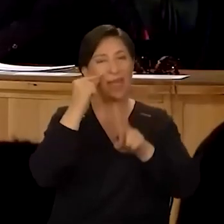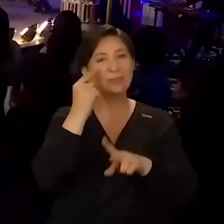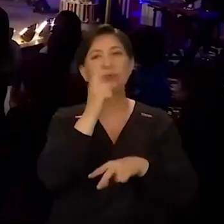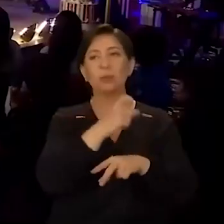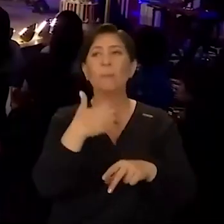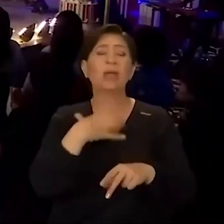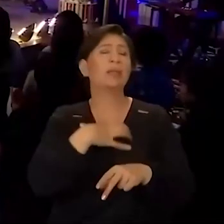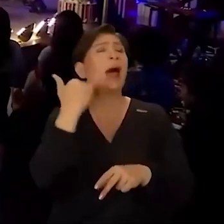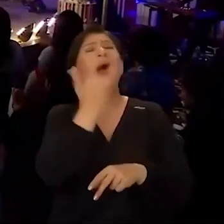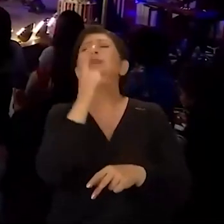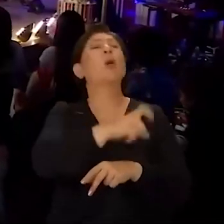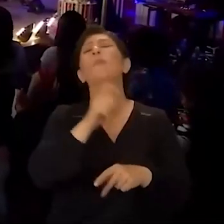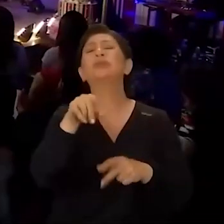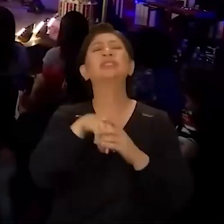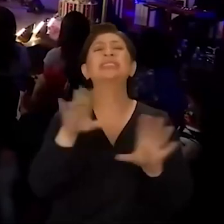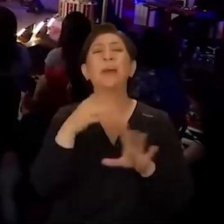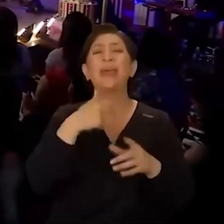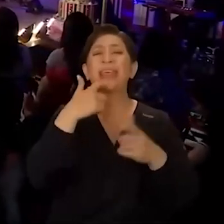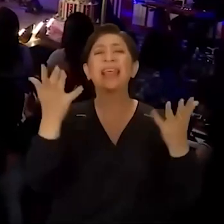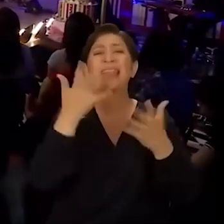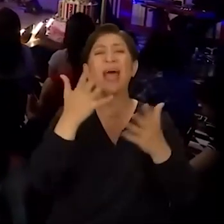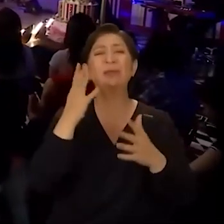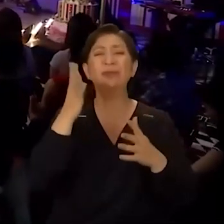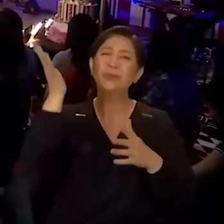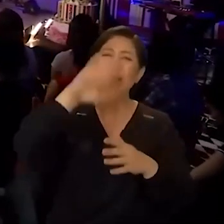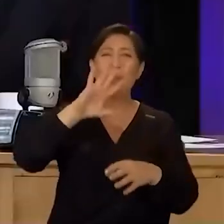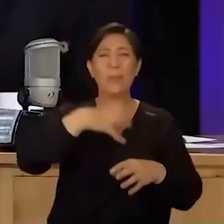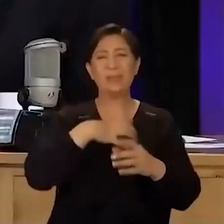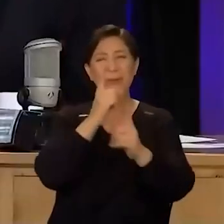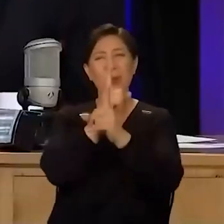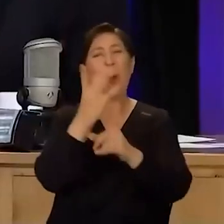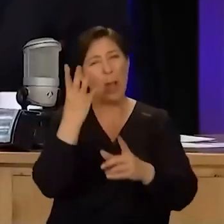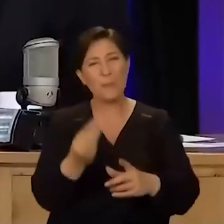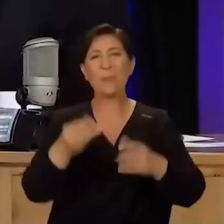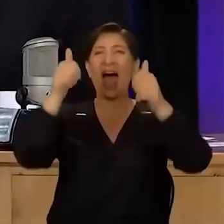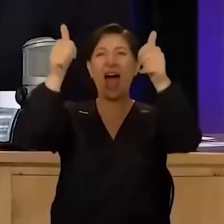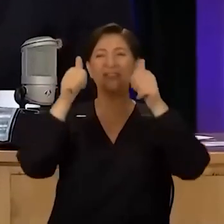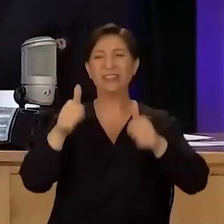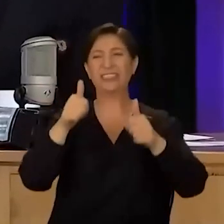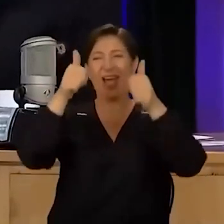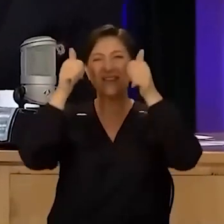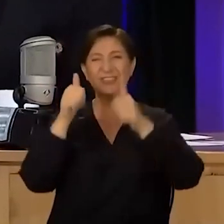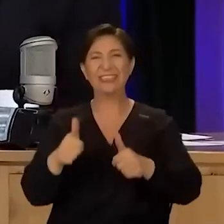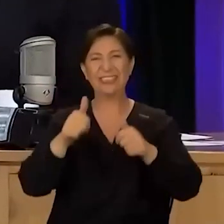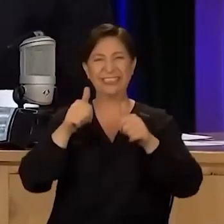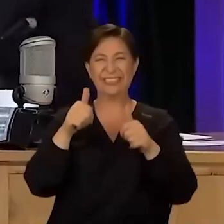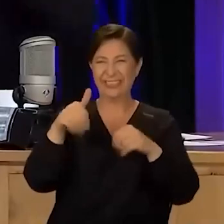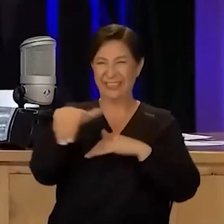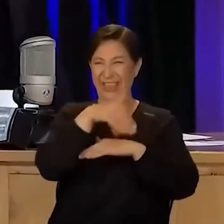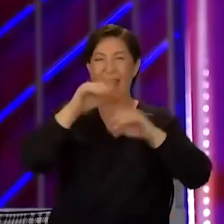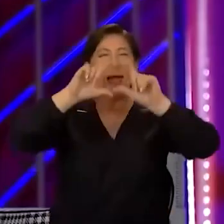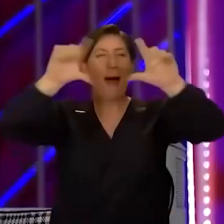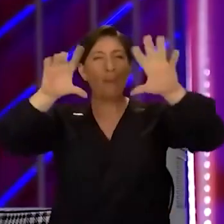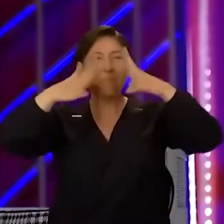Canım ben kendim de arar sorarım onun için değil. Yani ben yıllar sonra senin patronun olabilir miyim? Hani böyle bütün afişlerle falan kaplıyorum. Bütün yolları falan